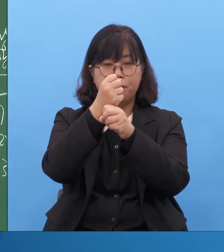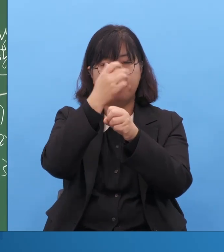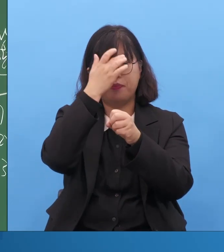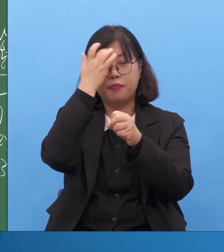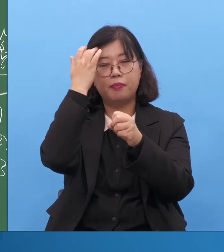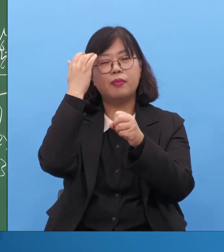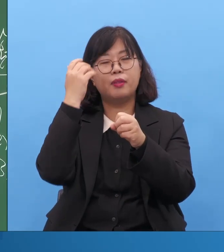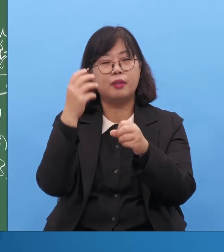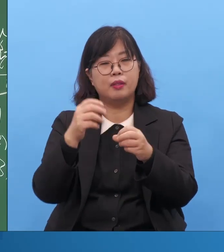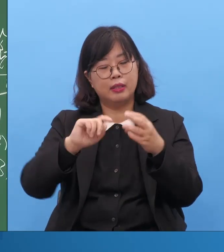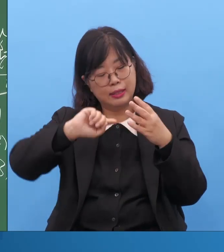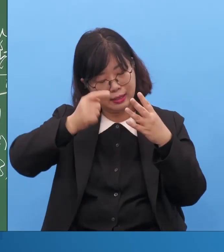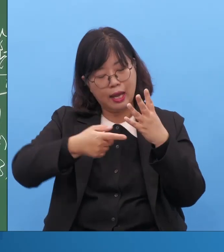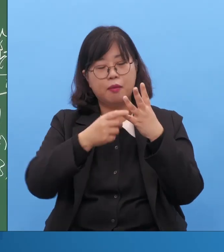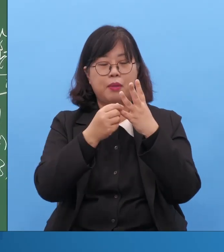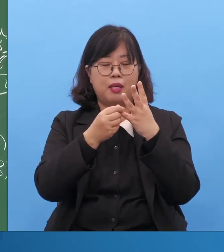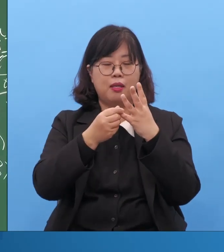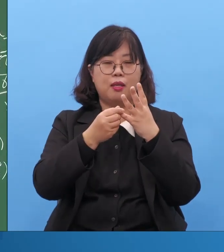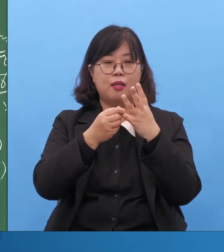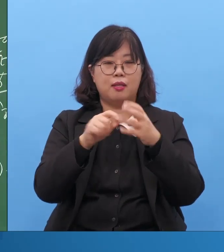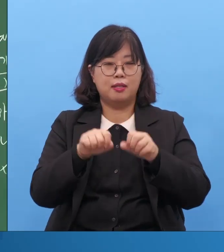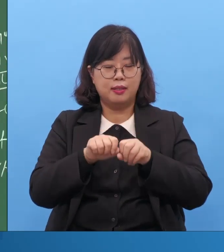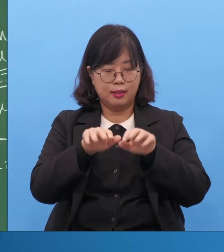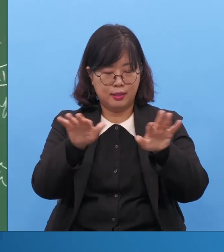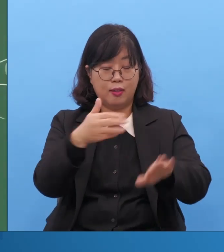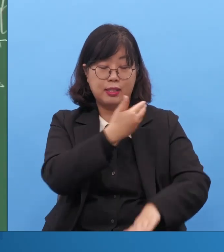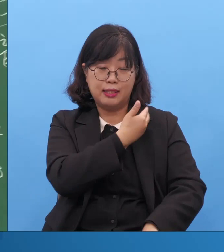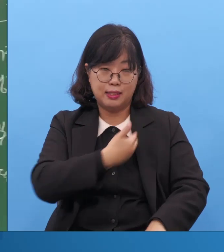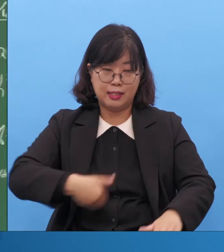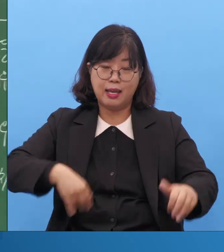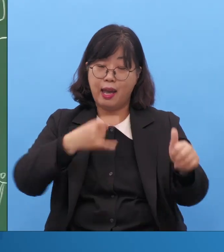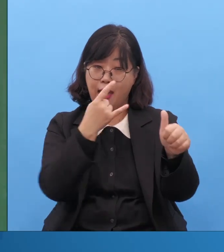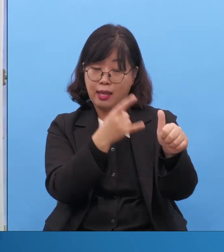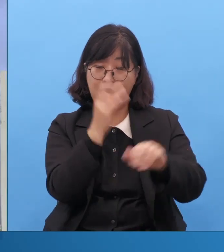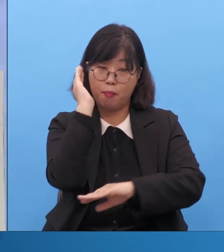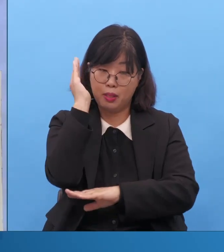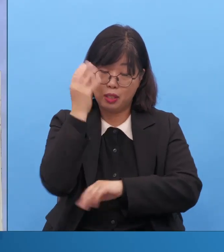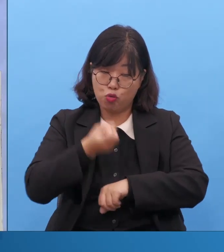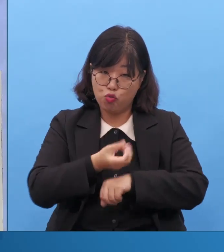핵심 다음에 나오는 게 헛어진 자들.